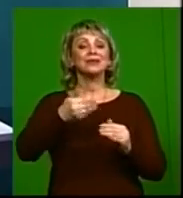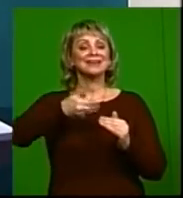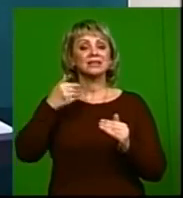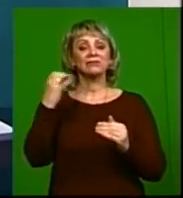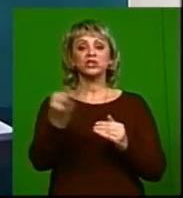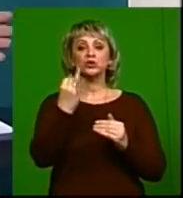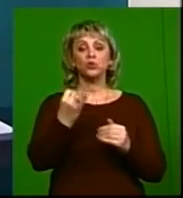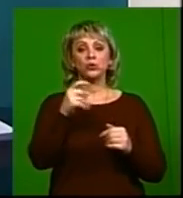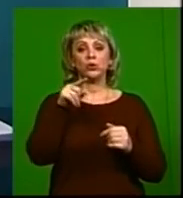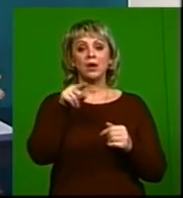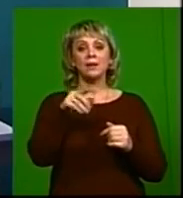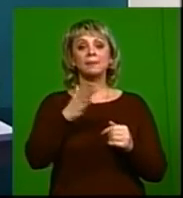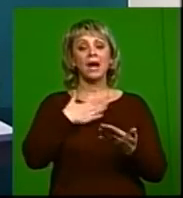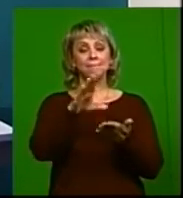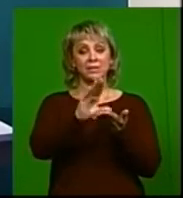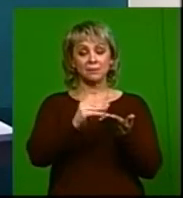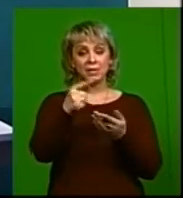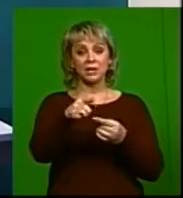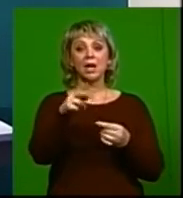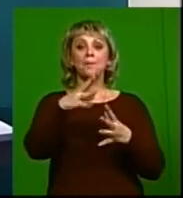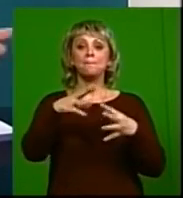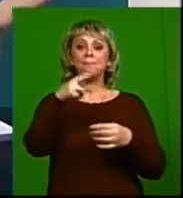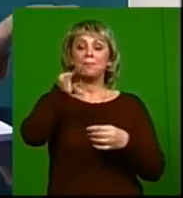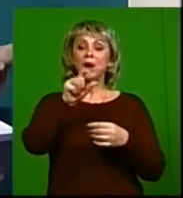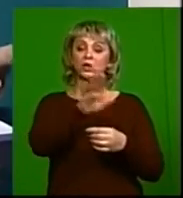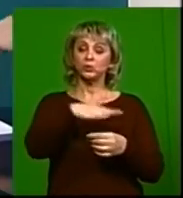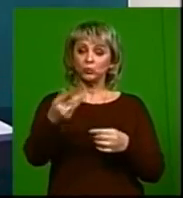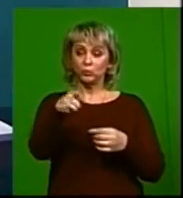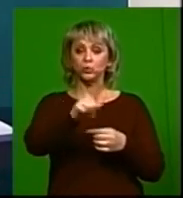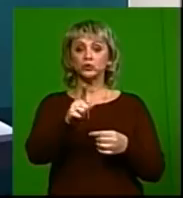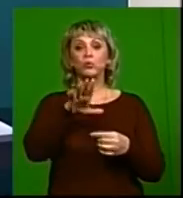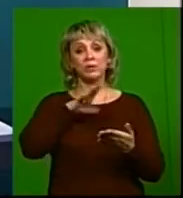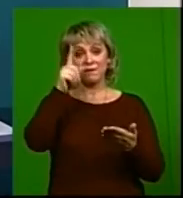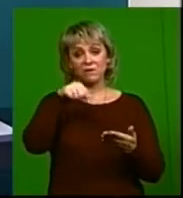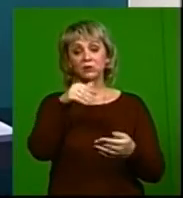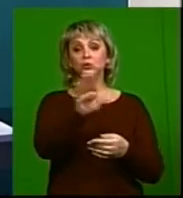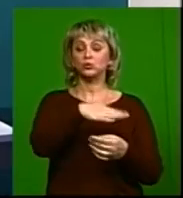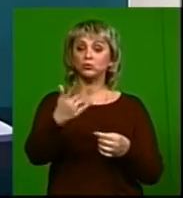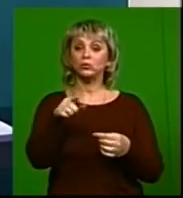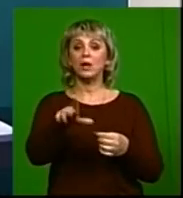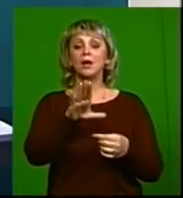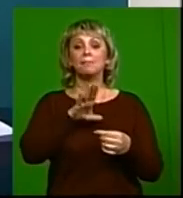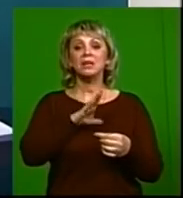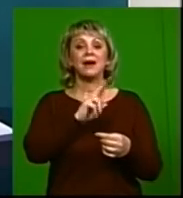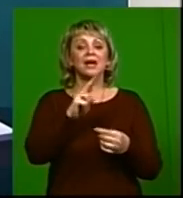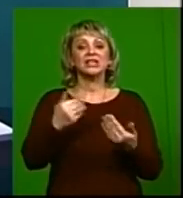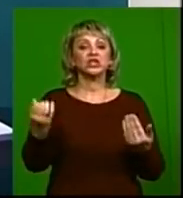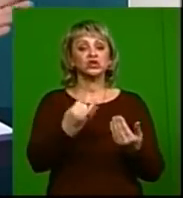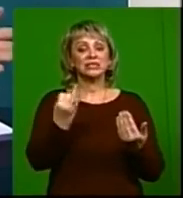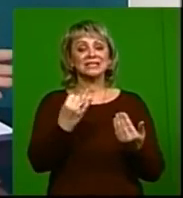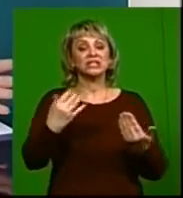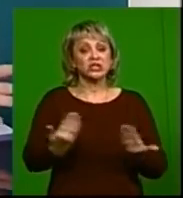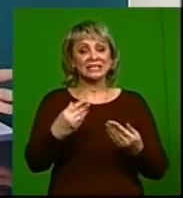историю, да, на примере пары, которые были верны друг другу, но до этого у обоих была какая-то жизненная история.